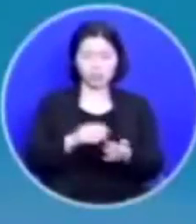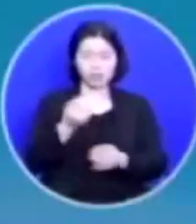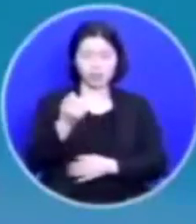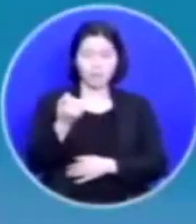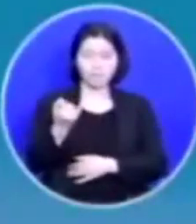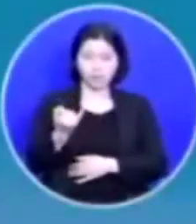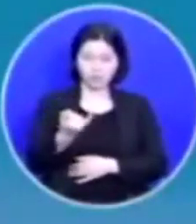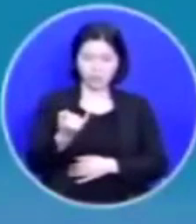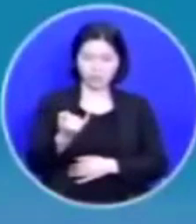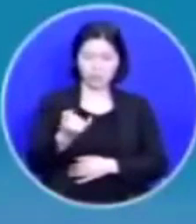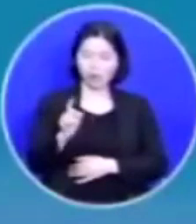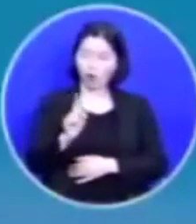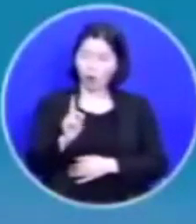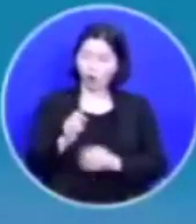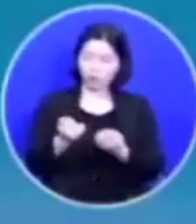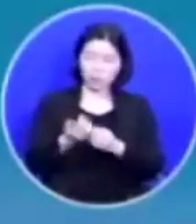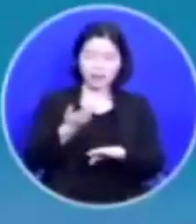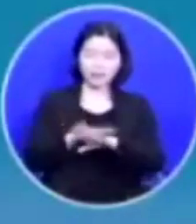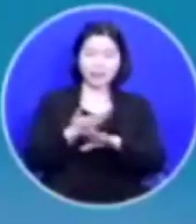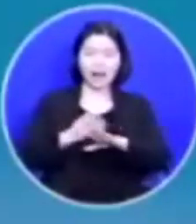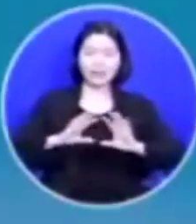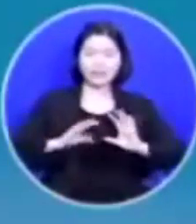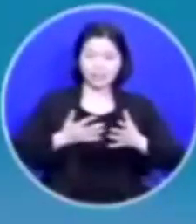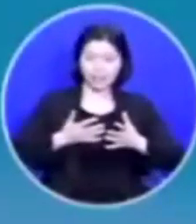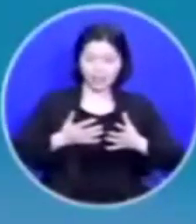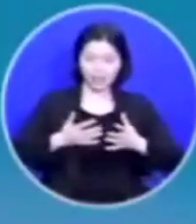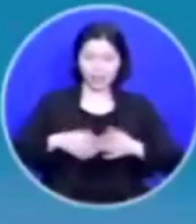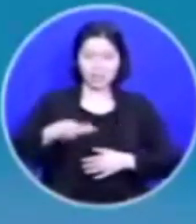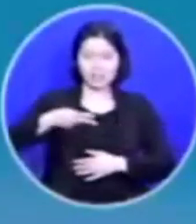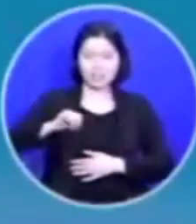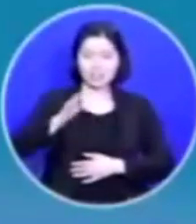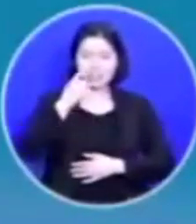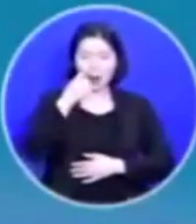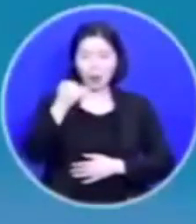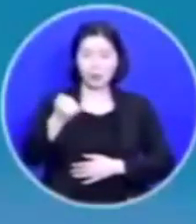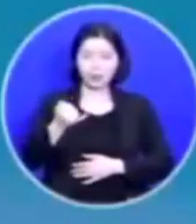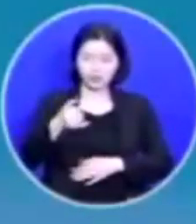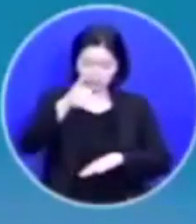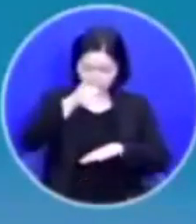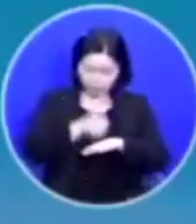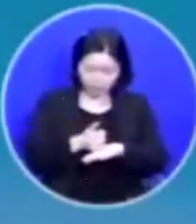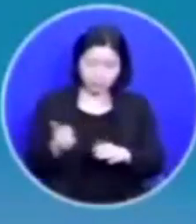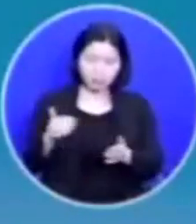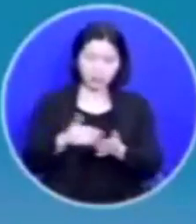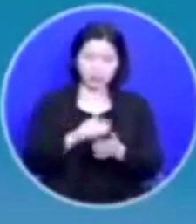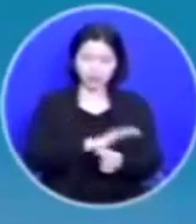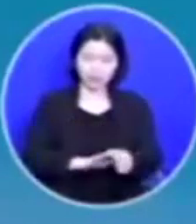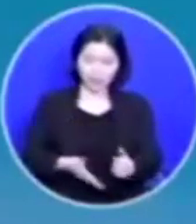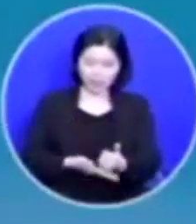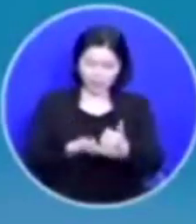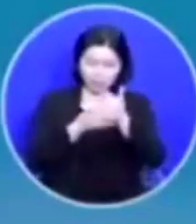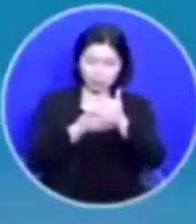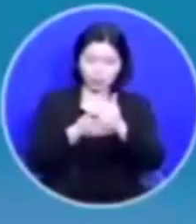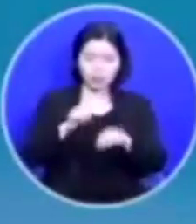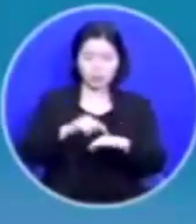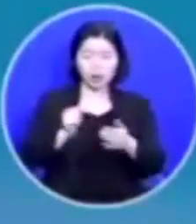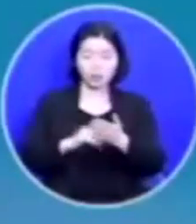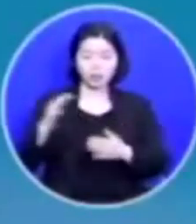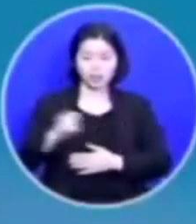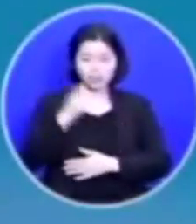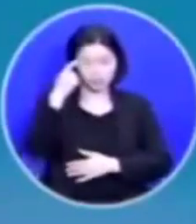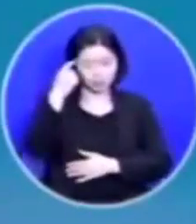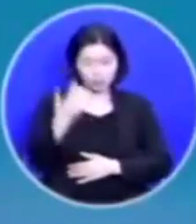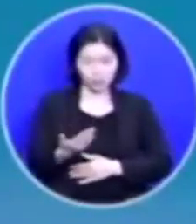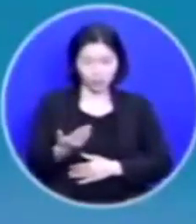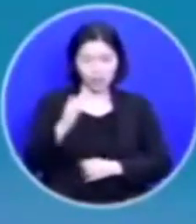어쩌면 그렇게 이방 사람인 시어머니를 끝까지 잘 섬길 마음을 가졌을까요? 하나님에 대한 신앙 때문이었습니다